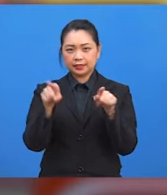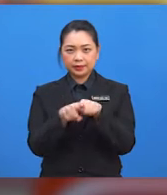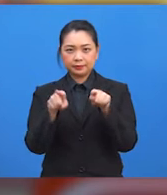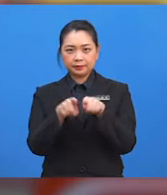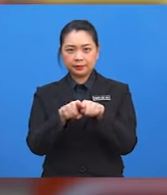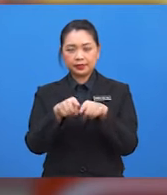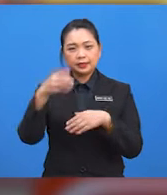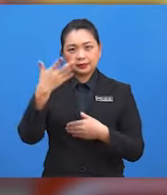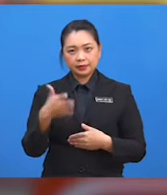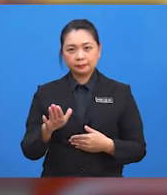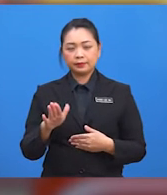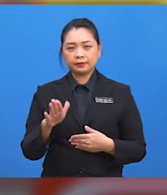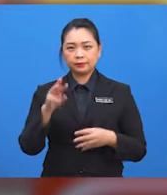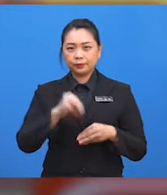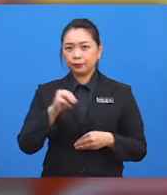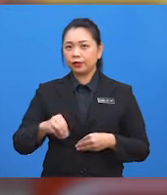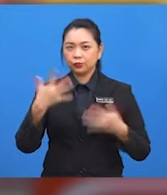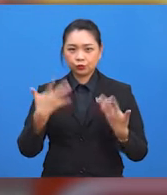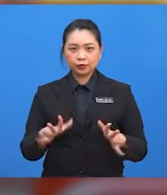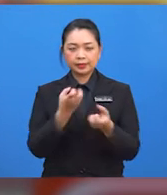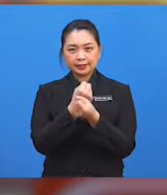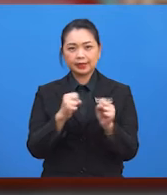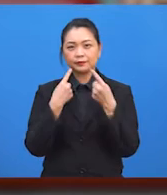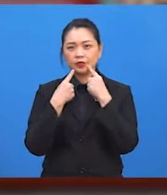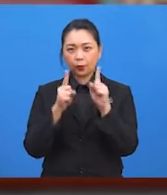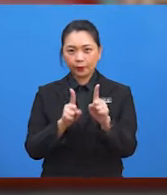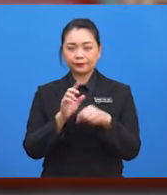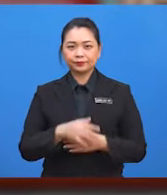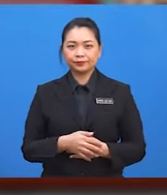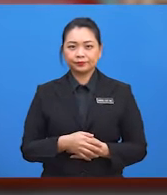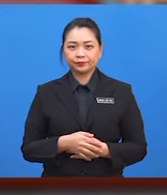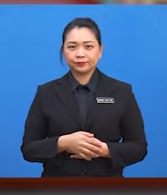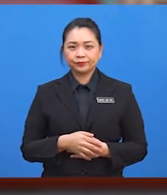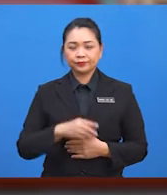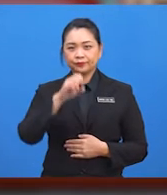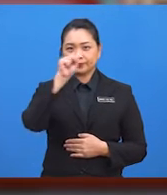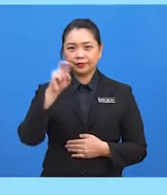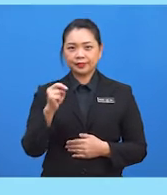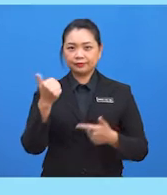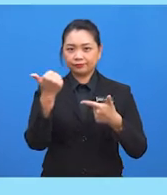murid-murid sudah siap menjawab. Soalannya